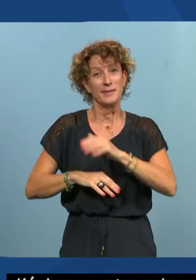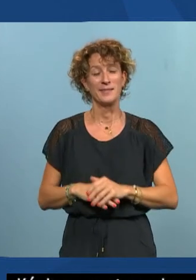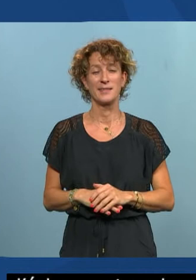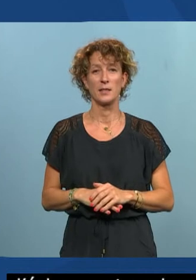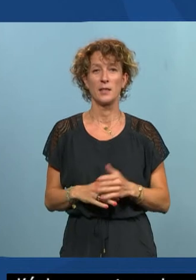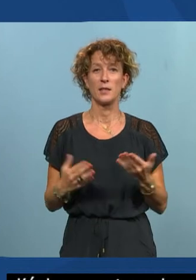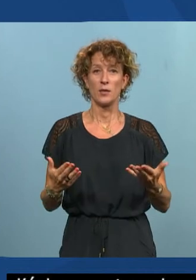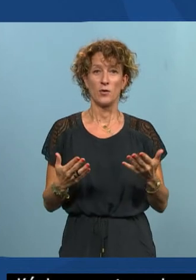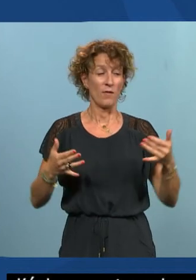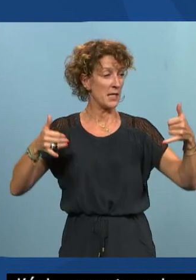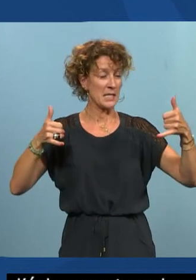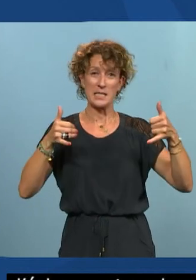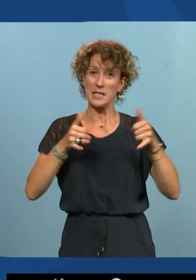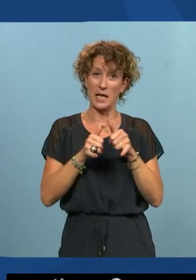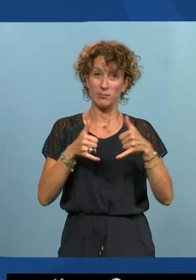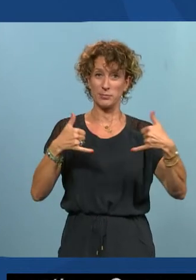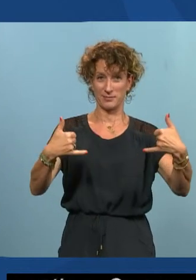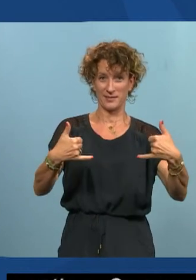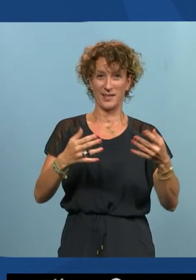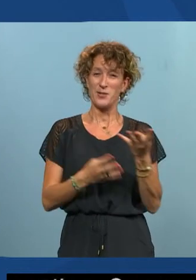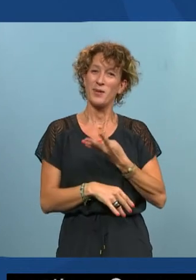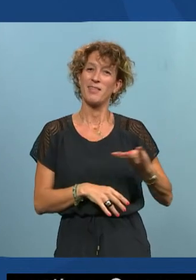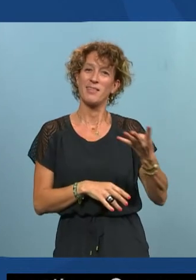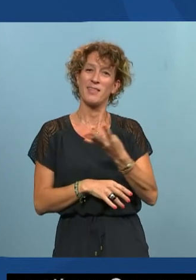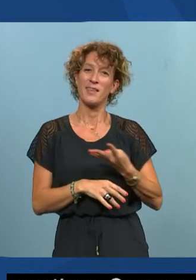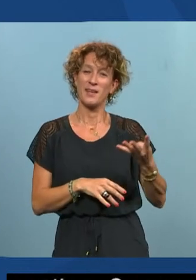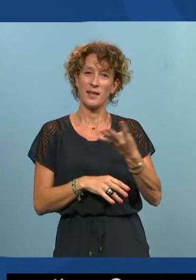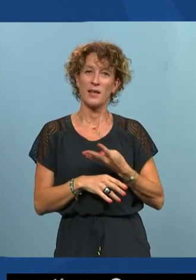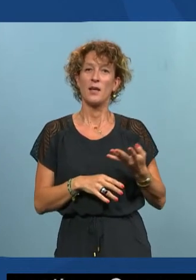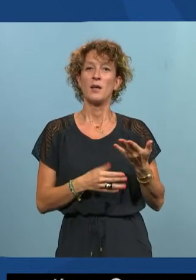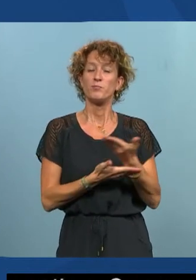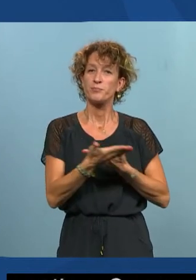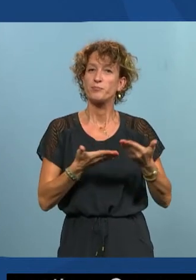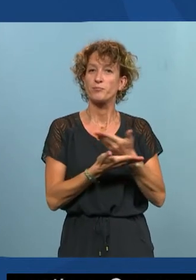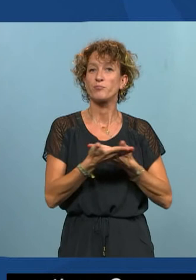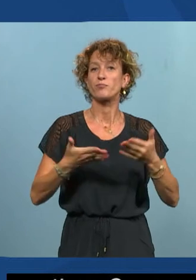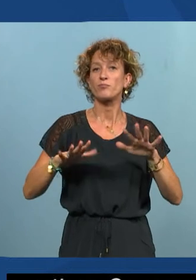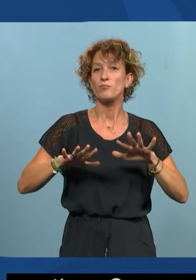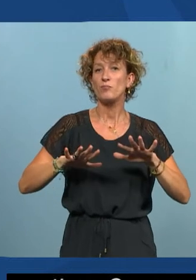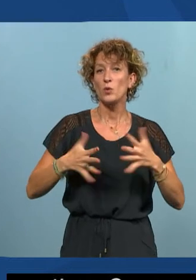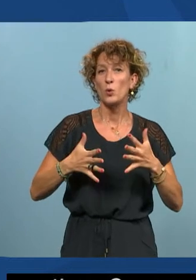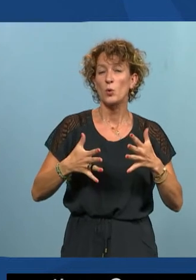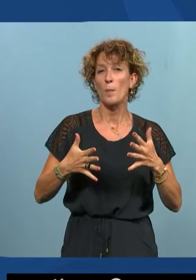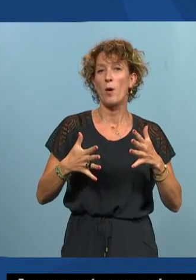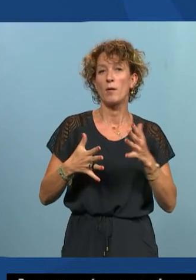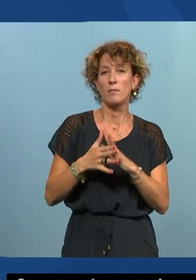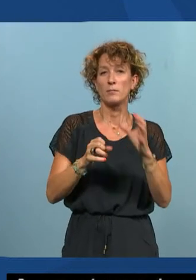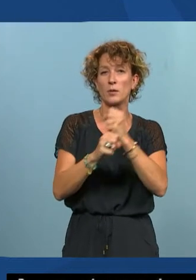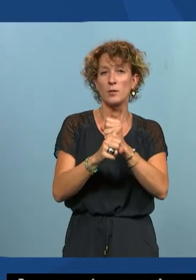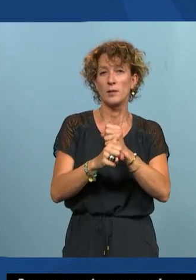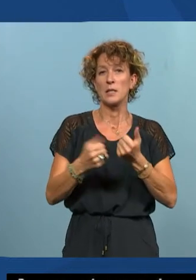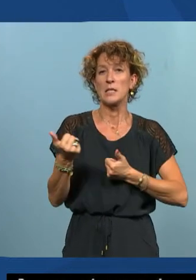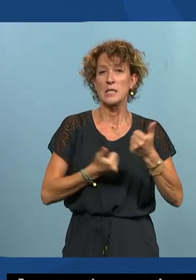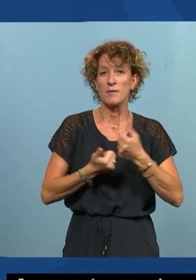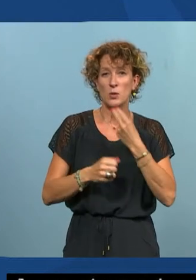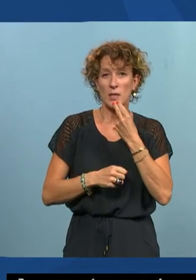ronde on s'installe tous les quatre Emmanuel, Sébastien, Élie et on échange donc sur comment concevoir un service de